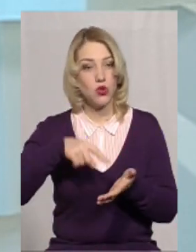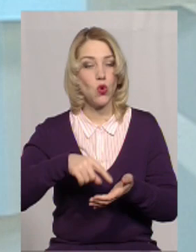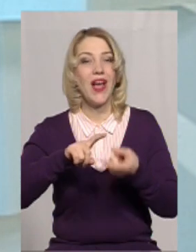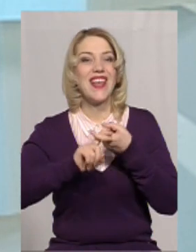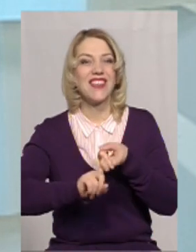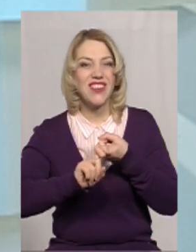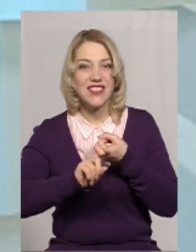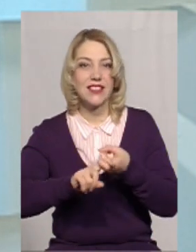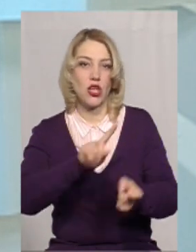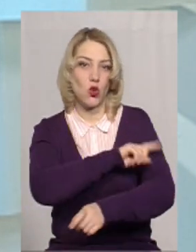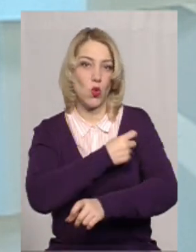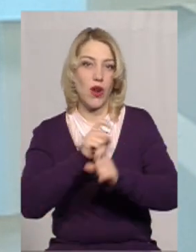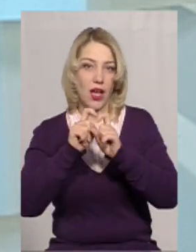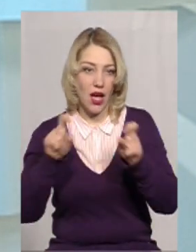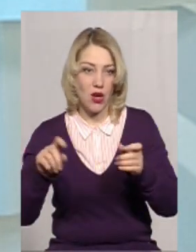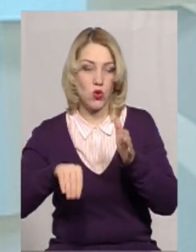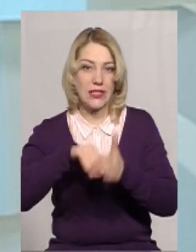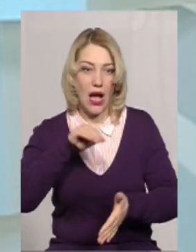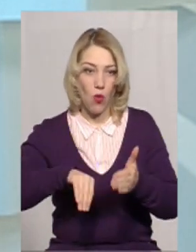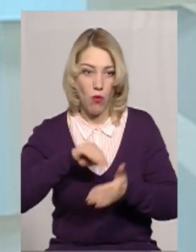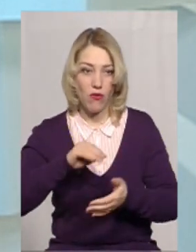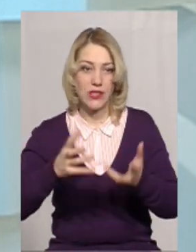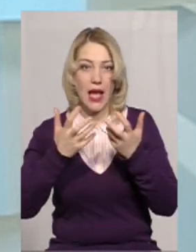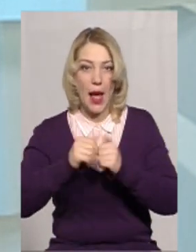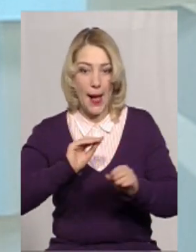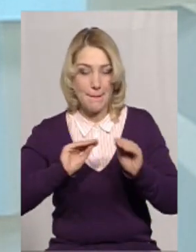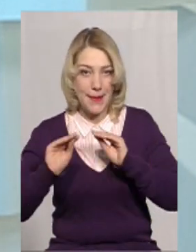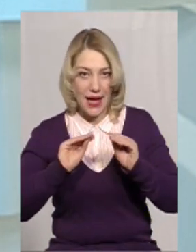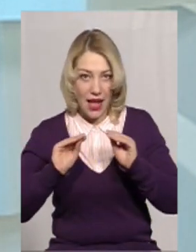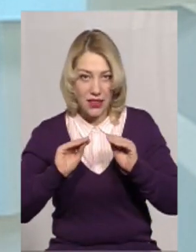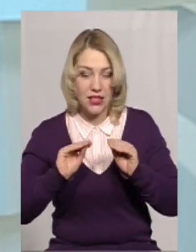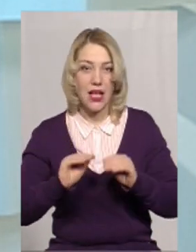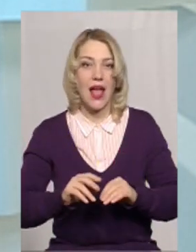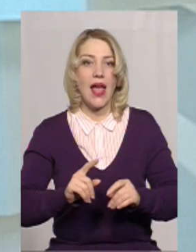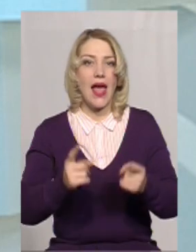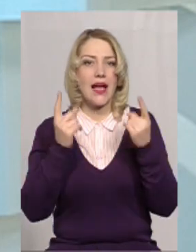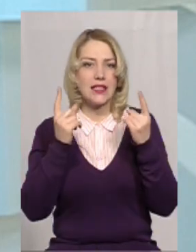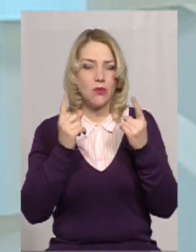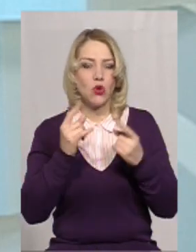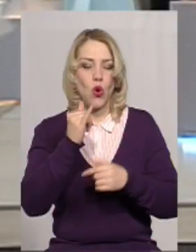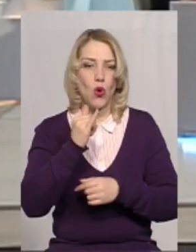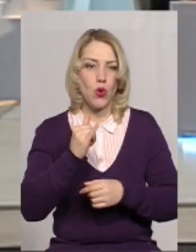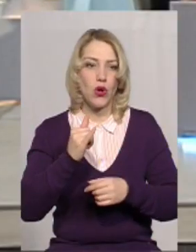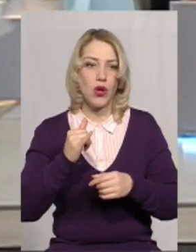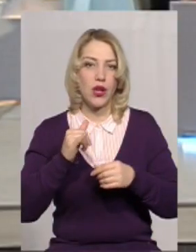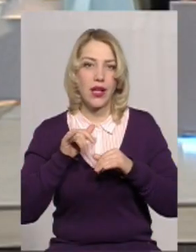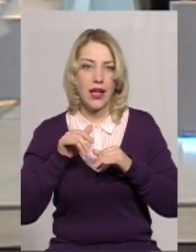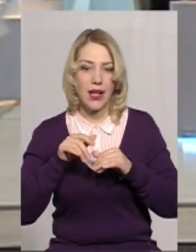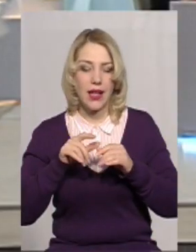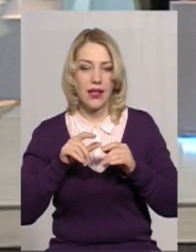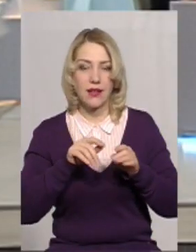інфекційну лікарню. Закуповується апарат експертного класу для проведення